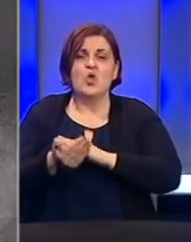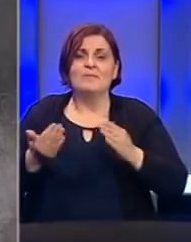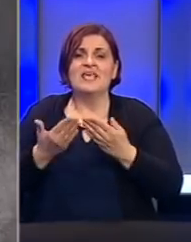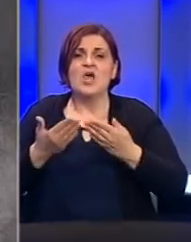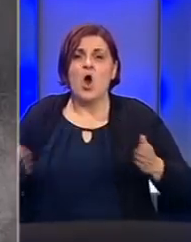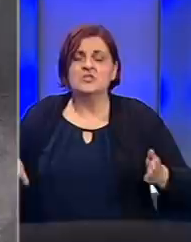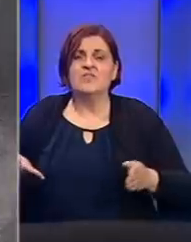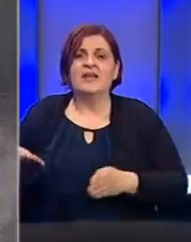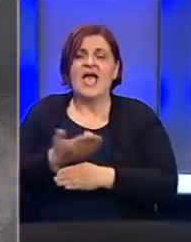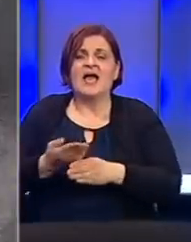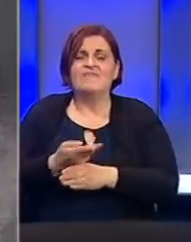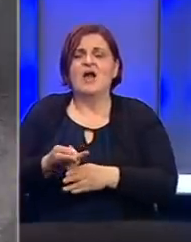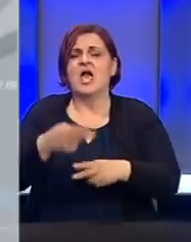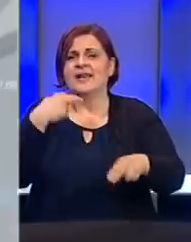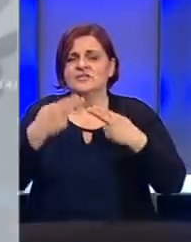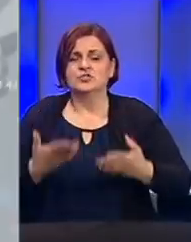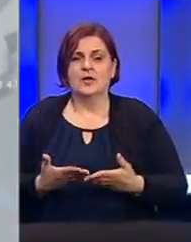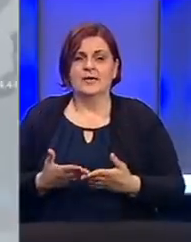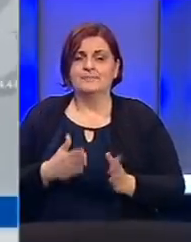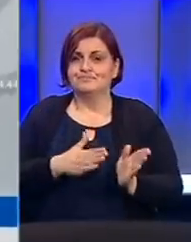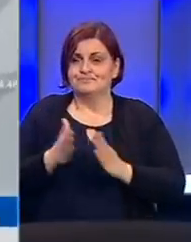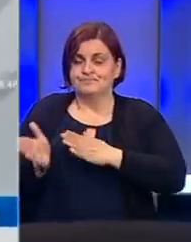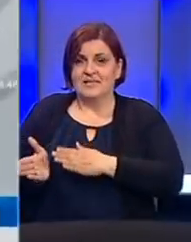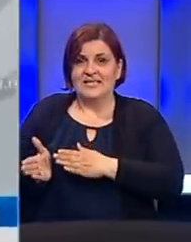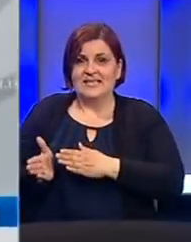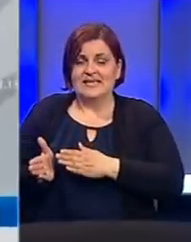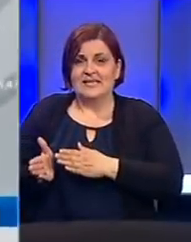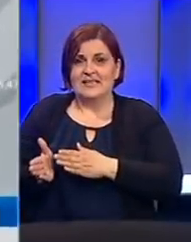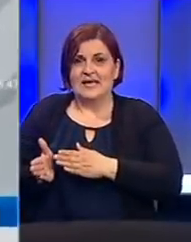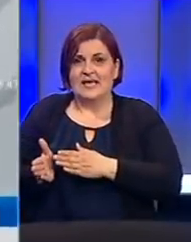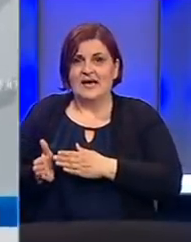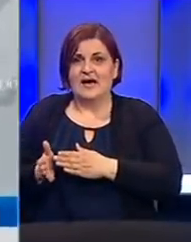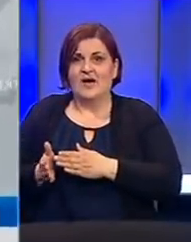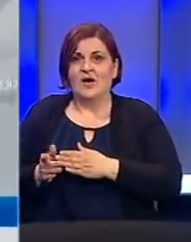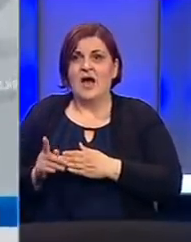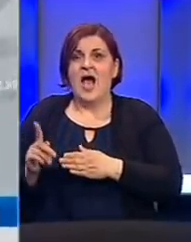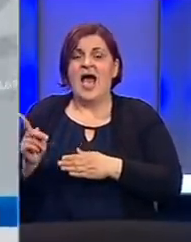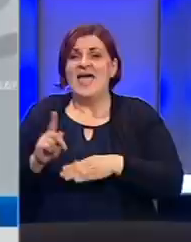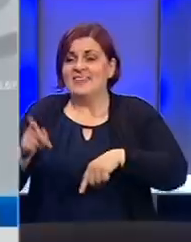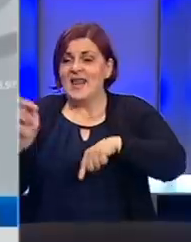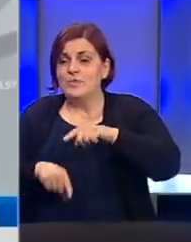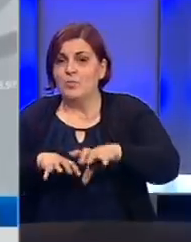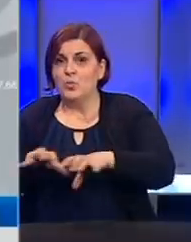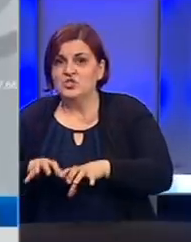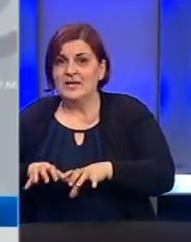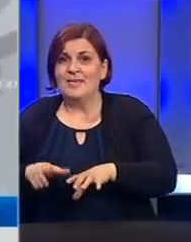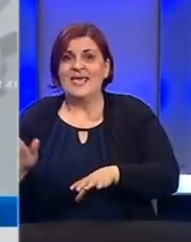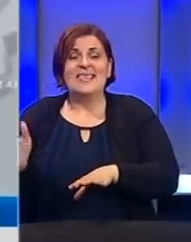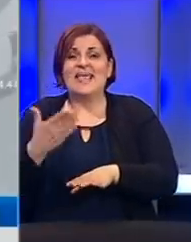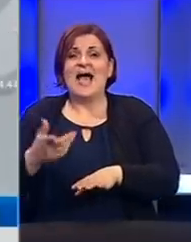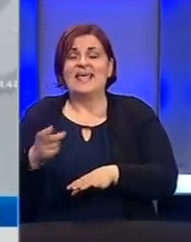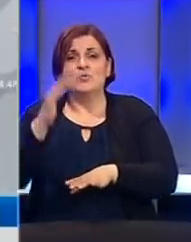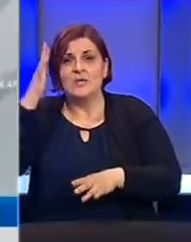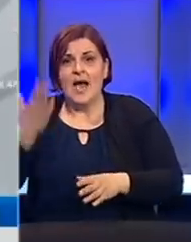otvoriti i ugostiteljske objekte. S jedne strane se od nas traži da ne otpuštamo radnike, da ih ne šaljemo na zauze